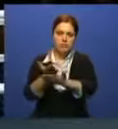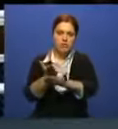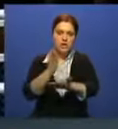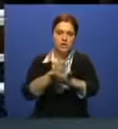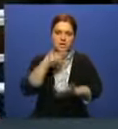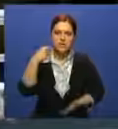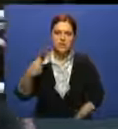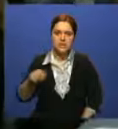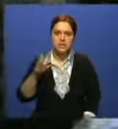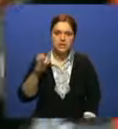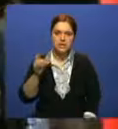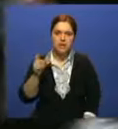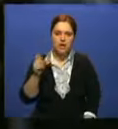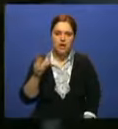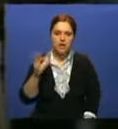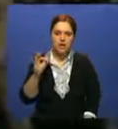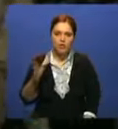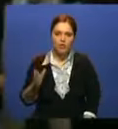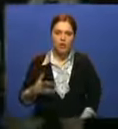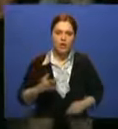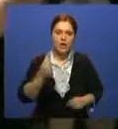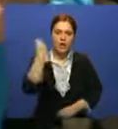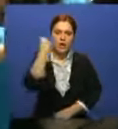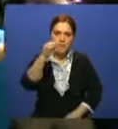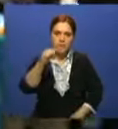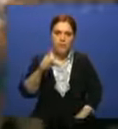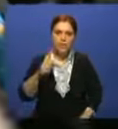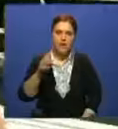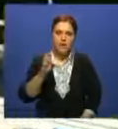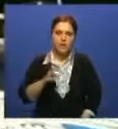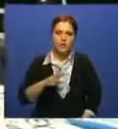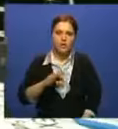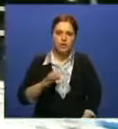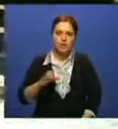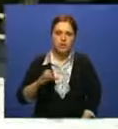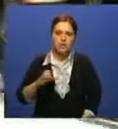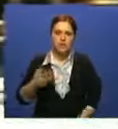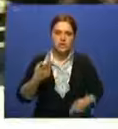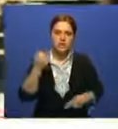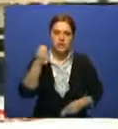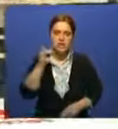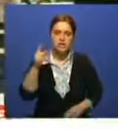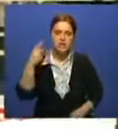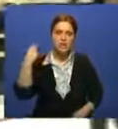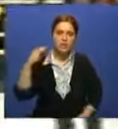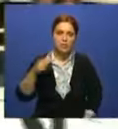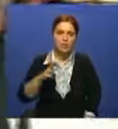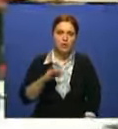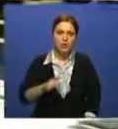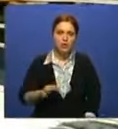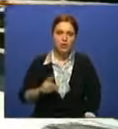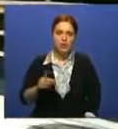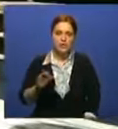россиянина Артура Исхакова. Абсолютную победу над Оренбургцем Багаром Клоссом одержал спортсмен из Актобе Сергей Морозов.